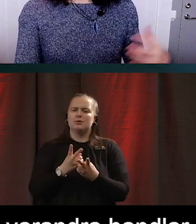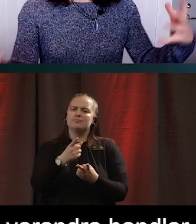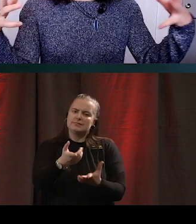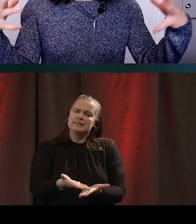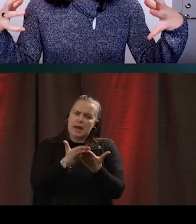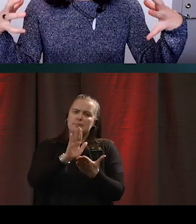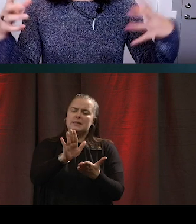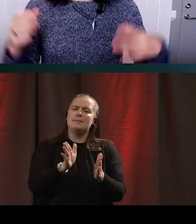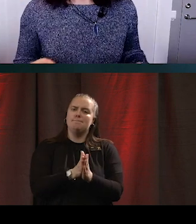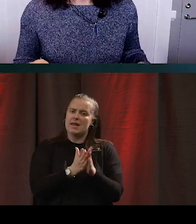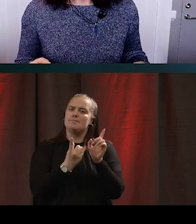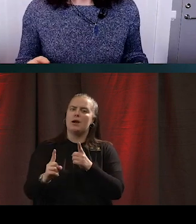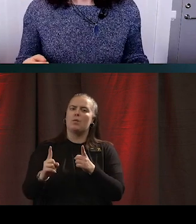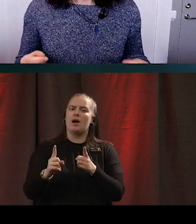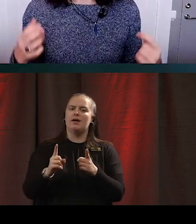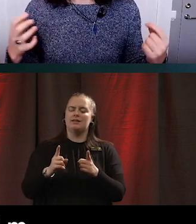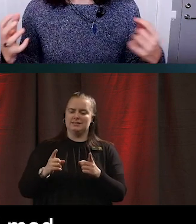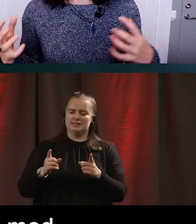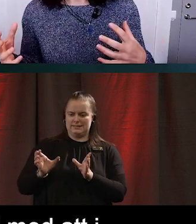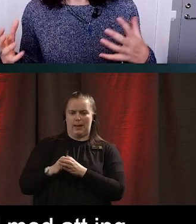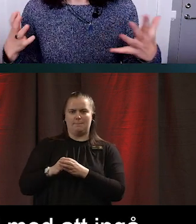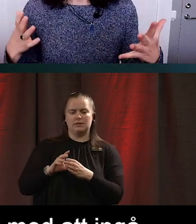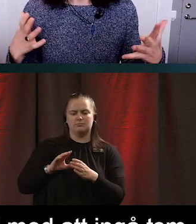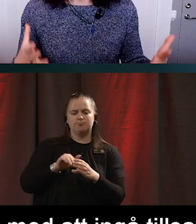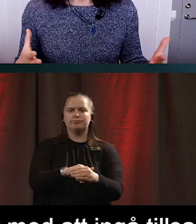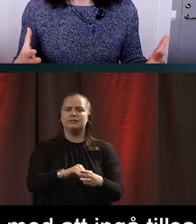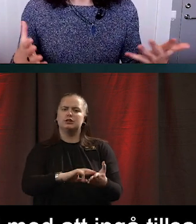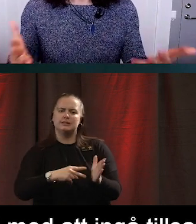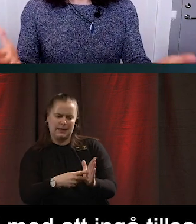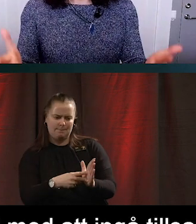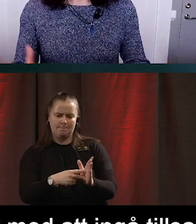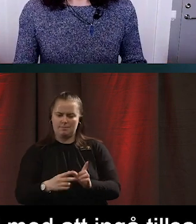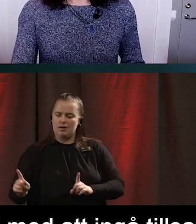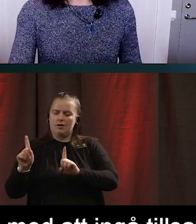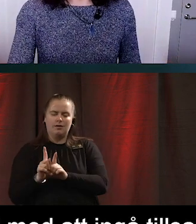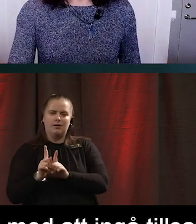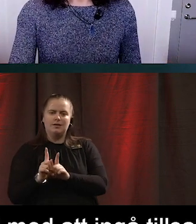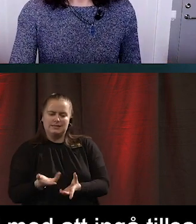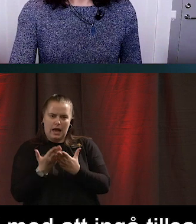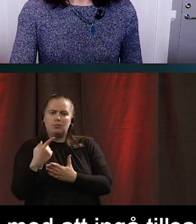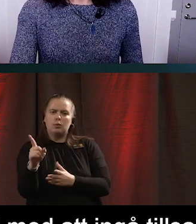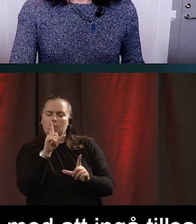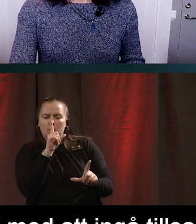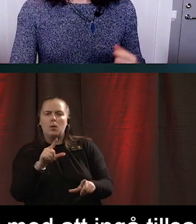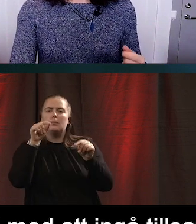ingå tillsammans i systemet. Bli deras extra ögon och öron och händer och hjälp dem att upptäcka saker.